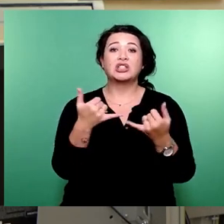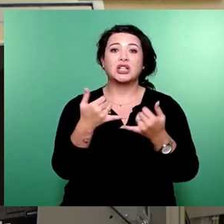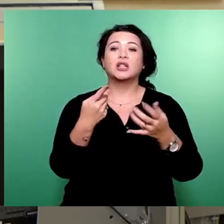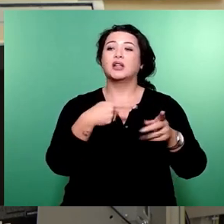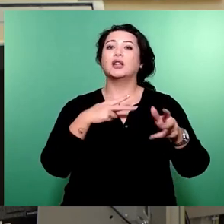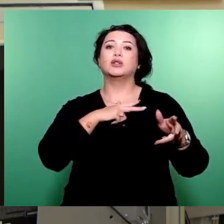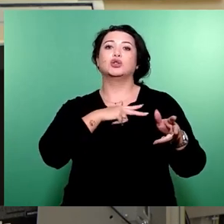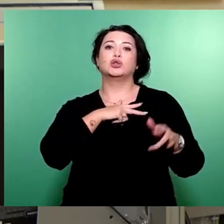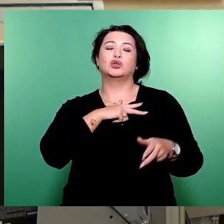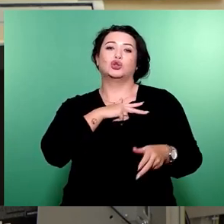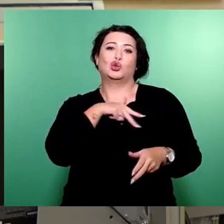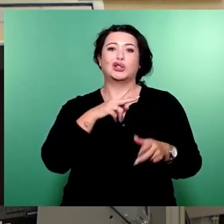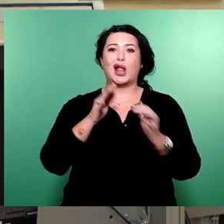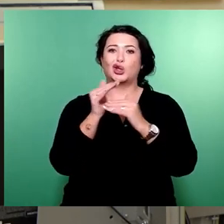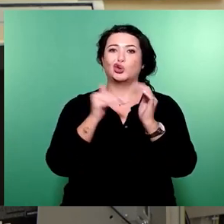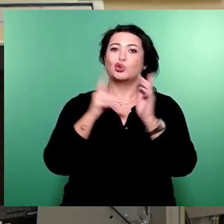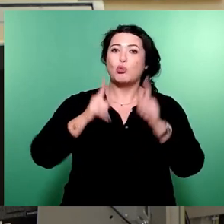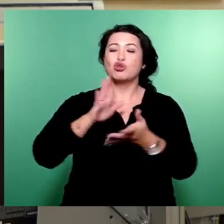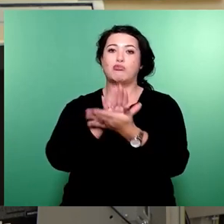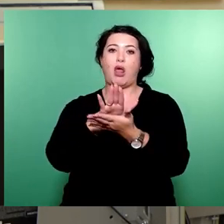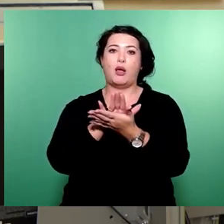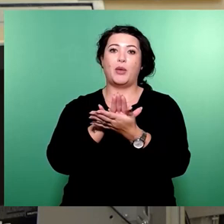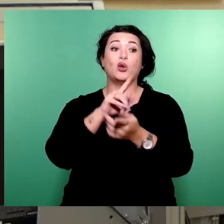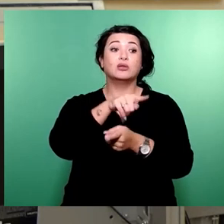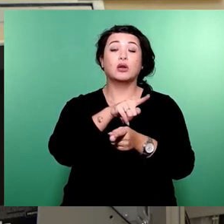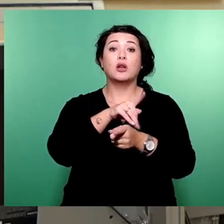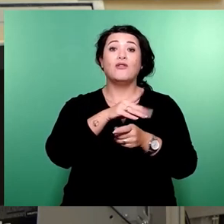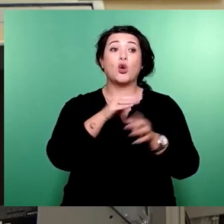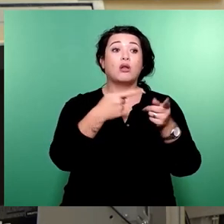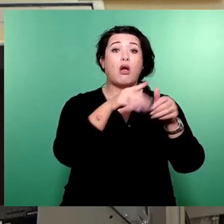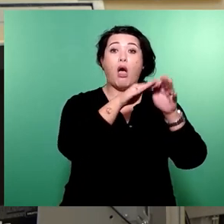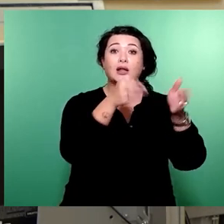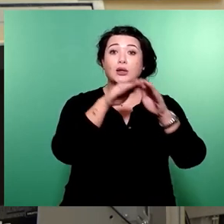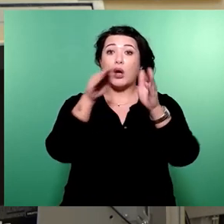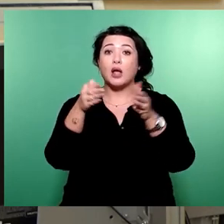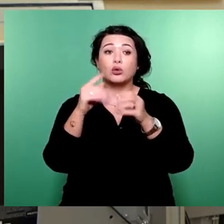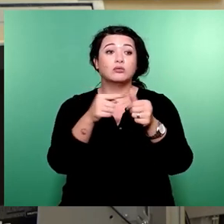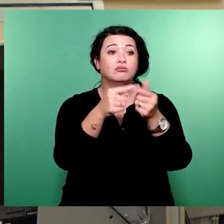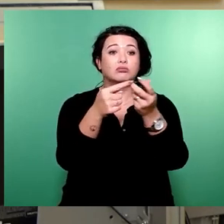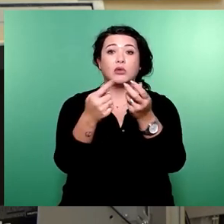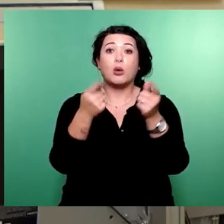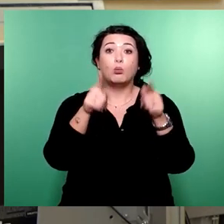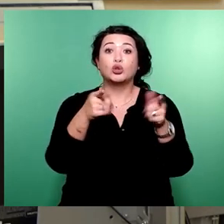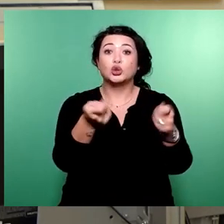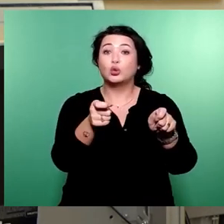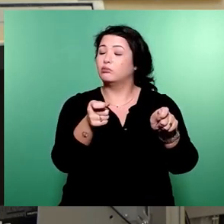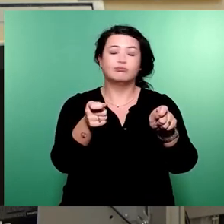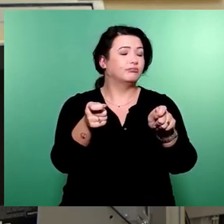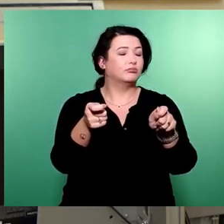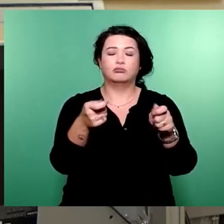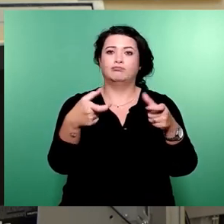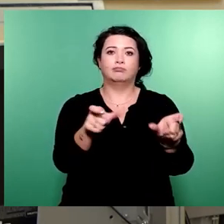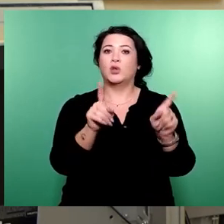bleiben muss und dass hier tatsächlich keine Einrichtung geschlossen wird. Denn ich denke, gerade in Anbetracht der